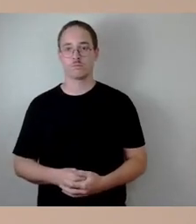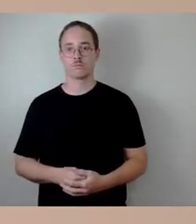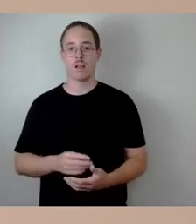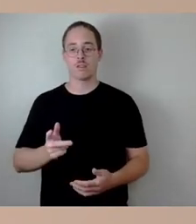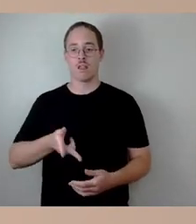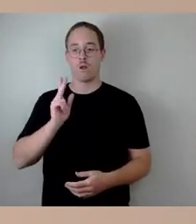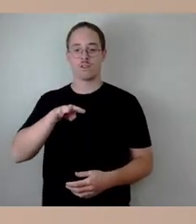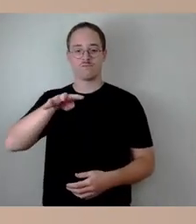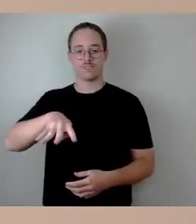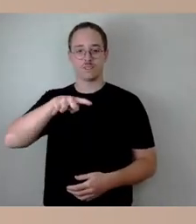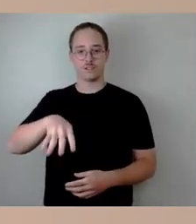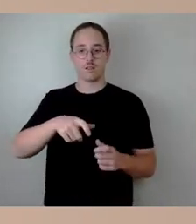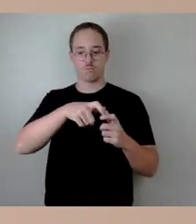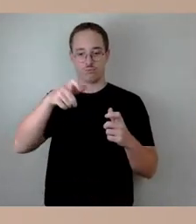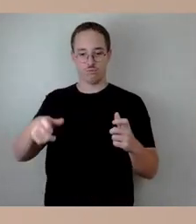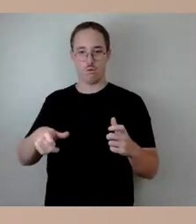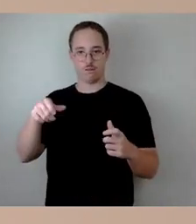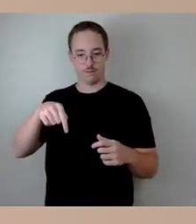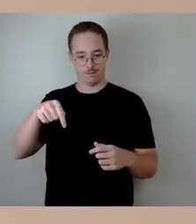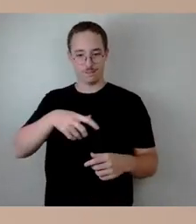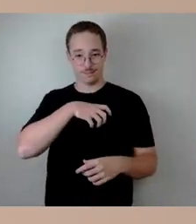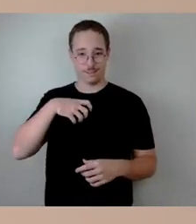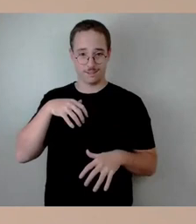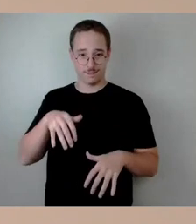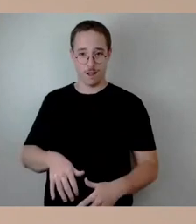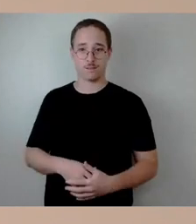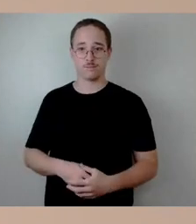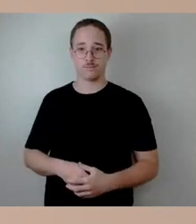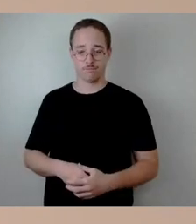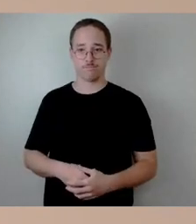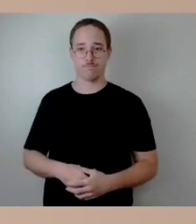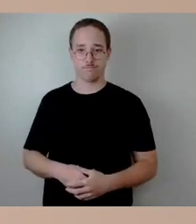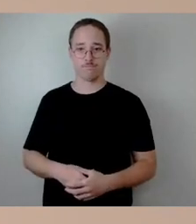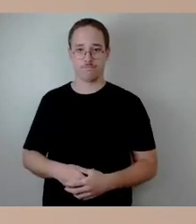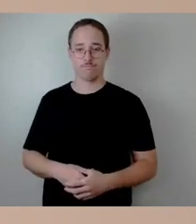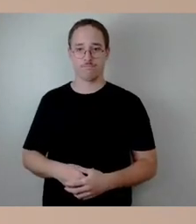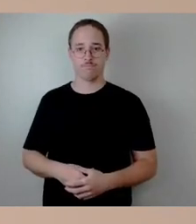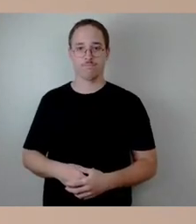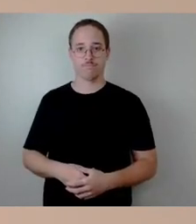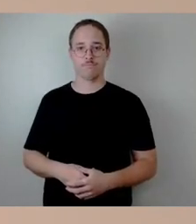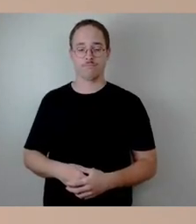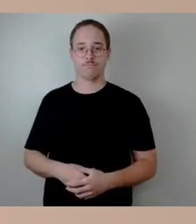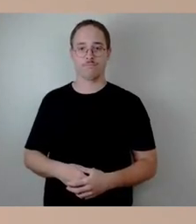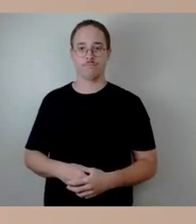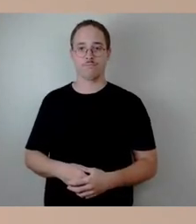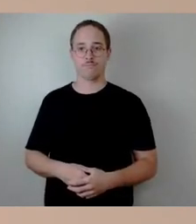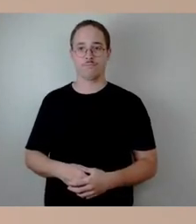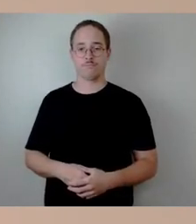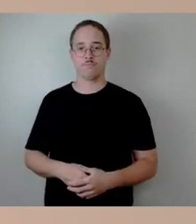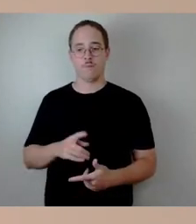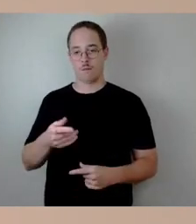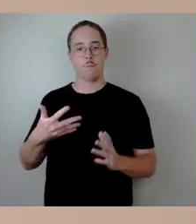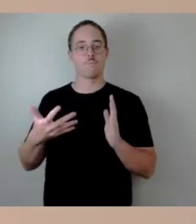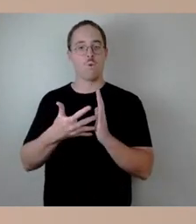Brücken in der Landeshauptstadt in Baulast haben und diese wurden eben auf Basis dieser Prüfung